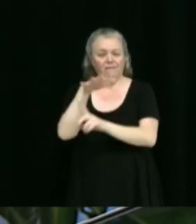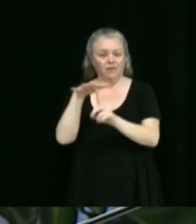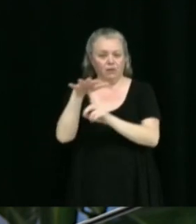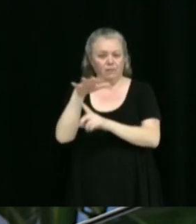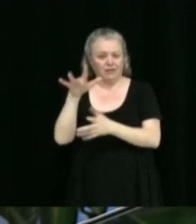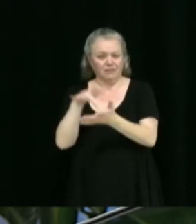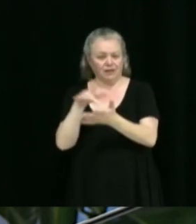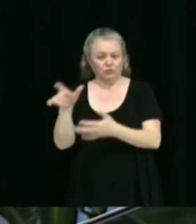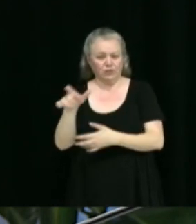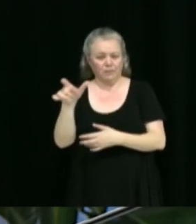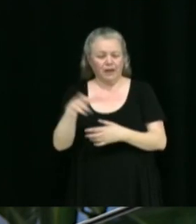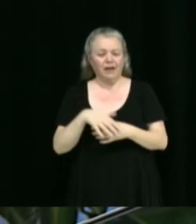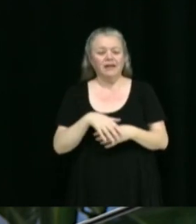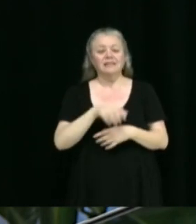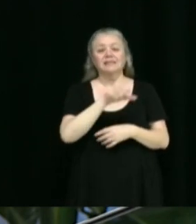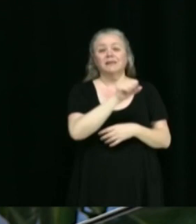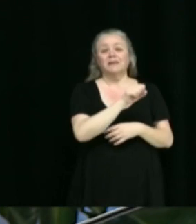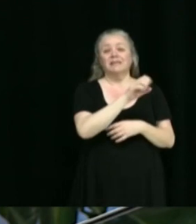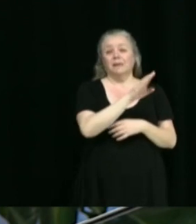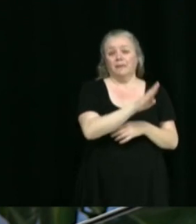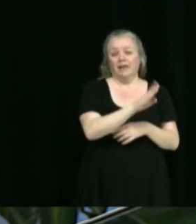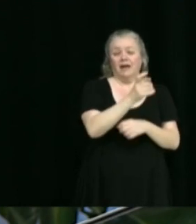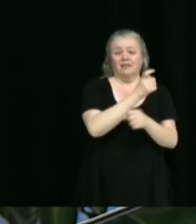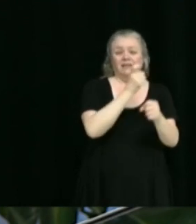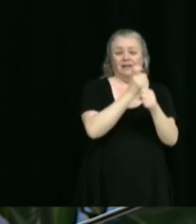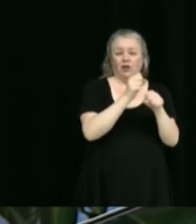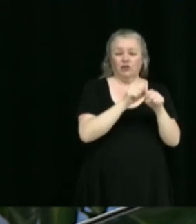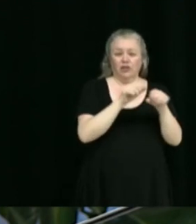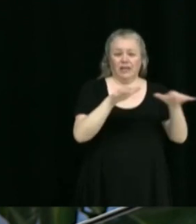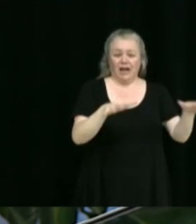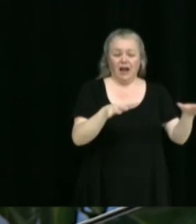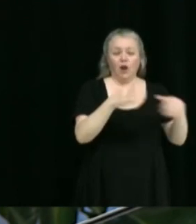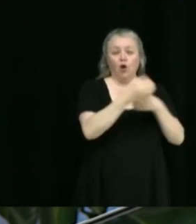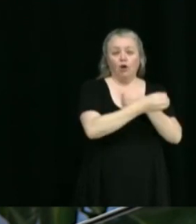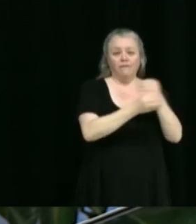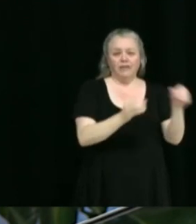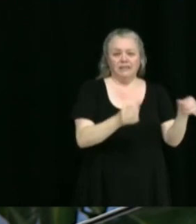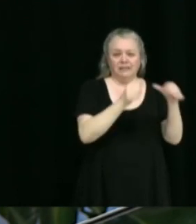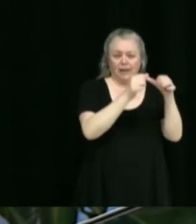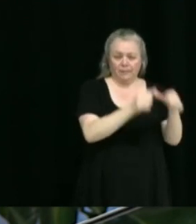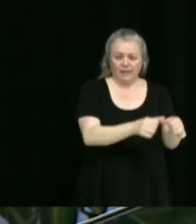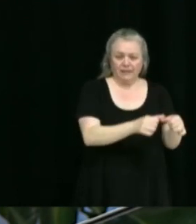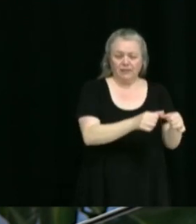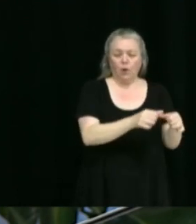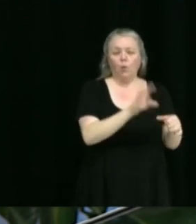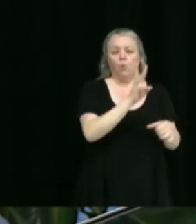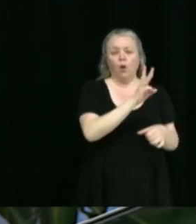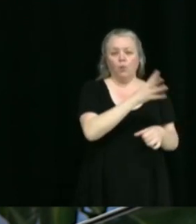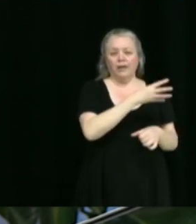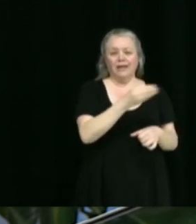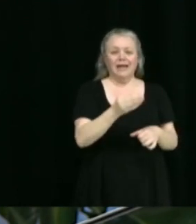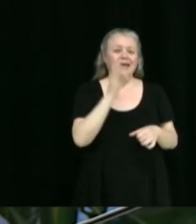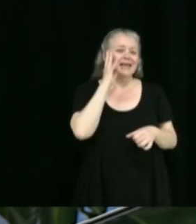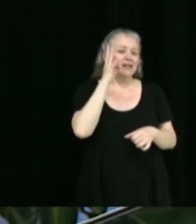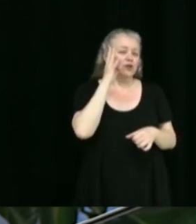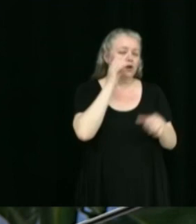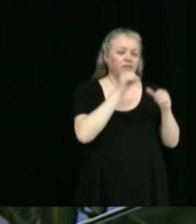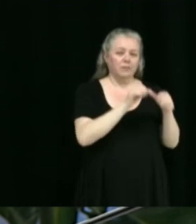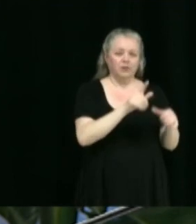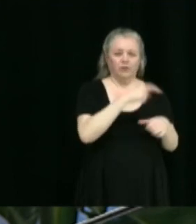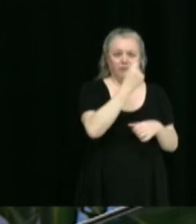Brière, directeur général de l'Office d'habitation Victoriaville-Warwick et d'Innov Habitat-Victor, Nicolas Houlle,